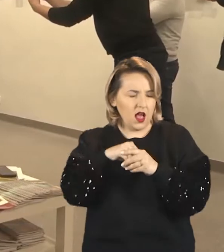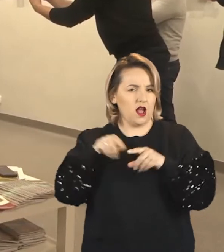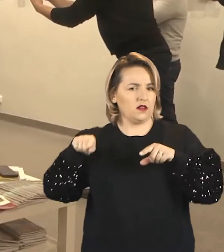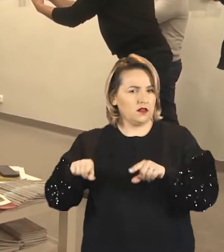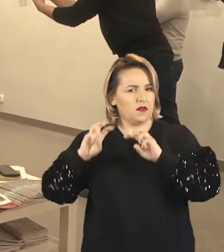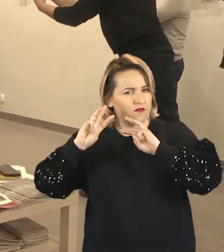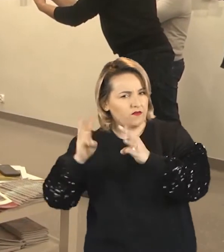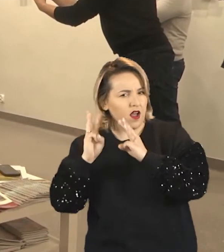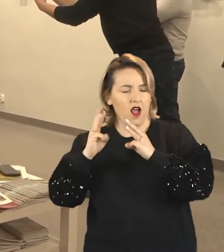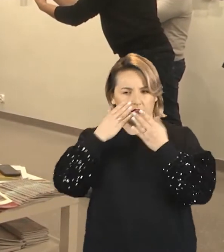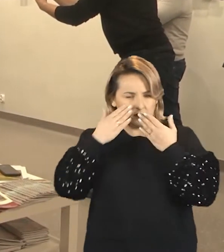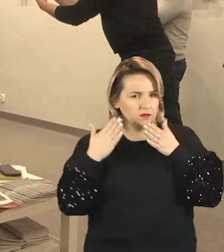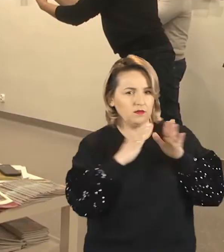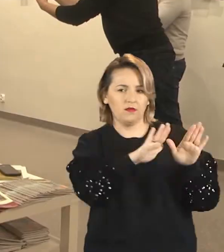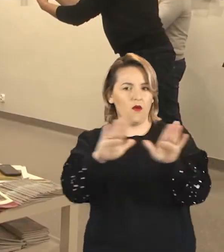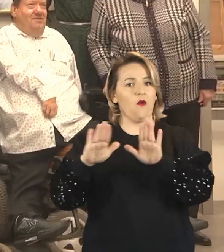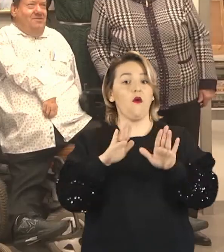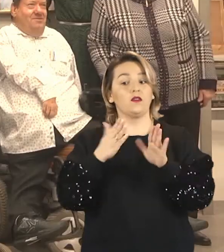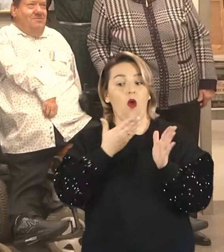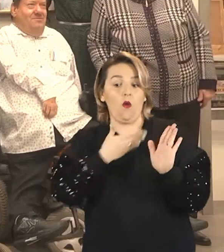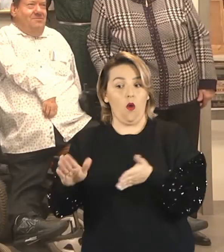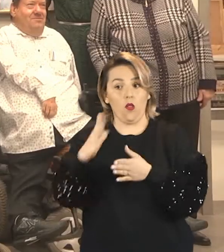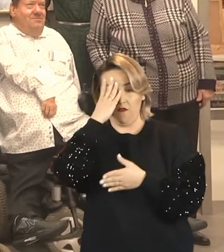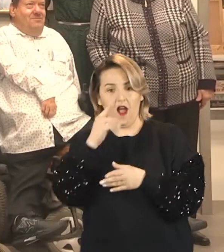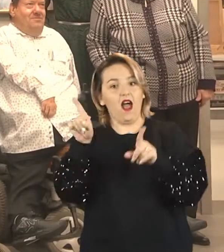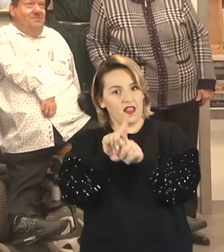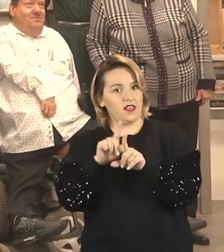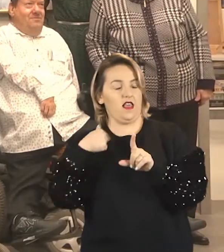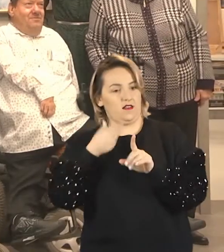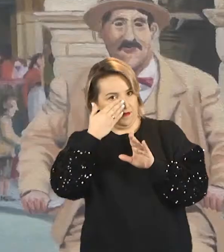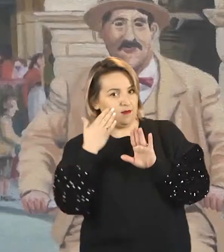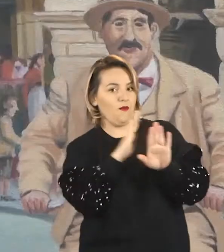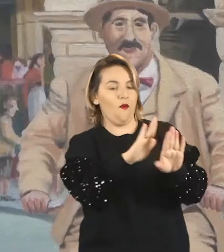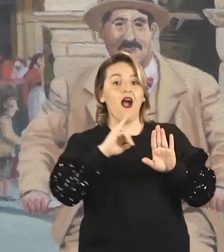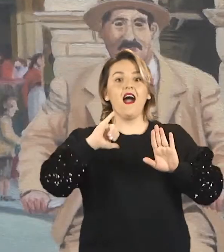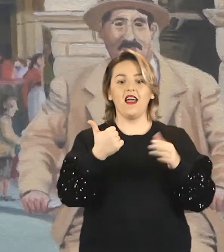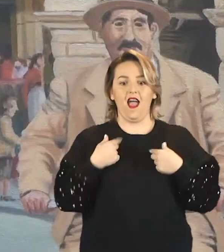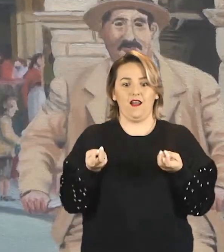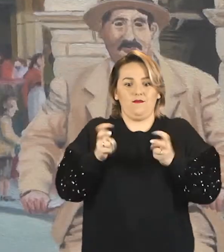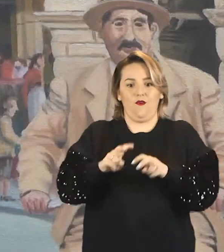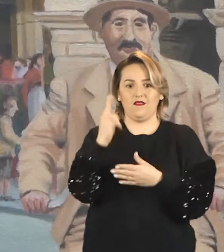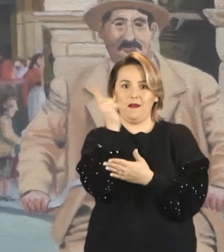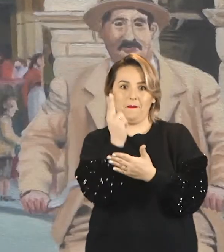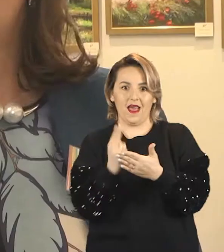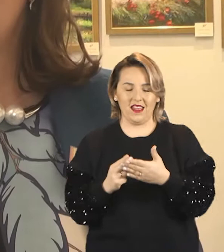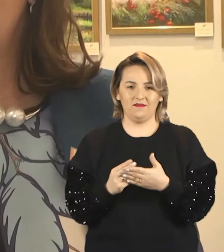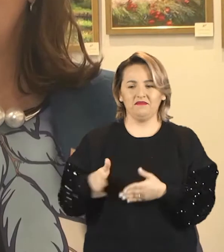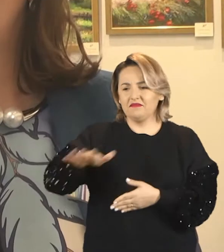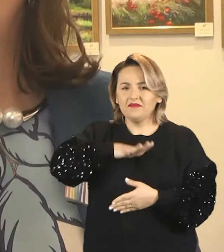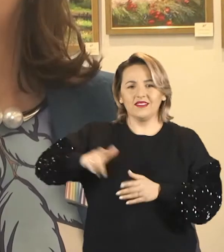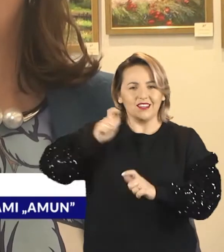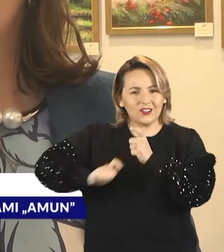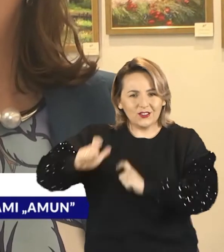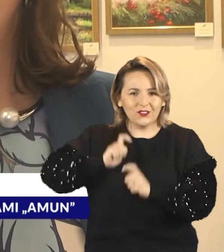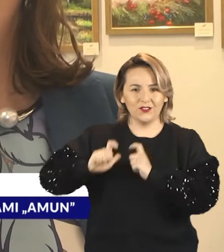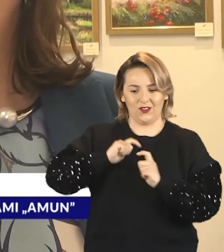wernisaż. Wyjątkowi artyści pokazali nie tylko gotowe już obrazy, ale także prezentowali sposób w jaki powstają ich dzieła. Cieszymy się